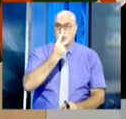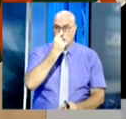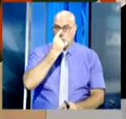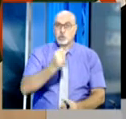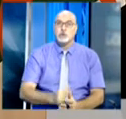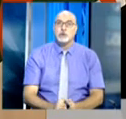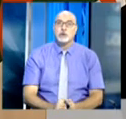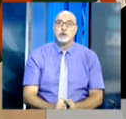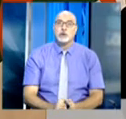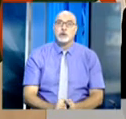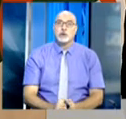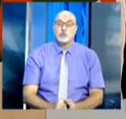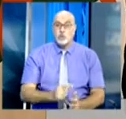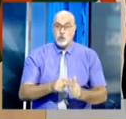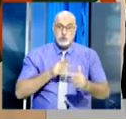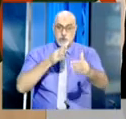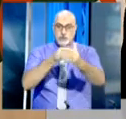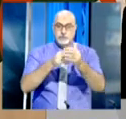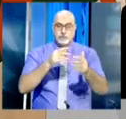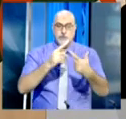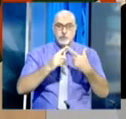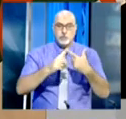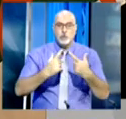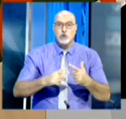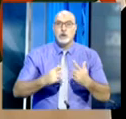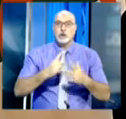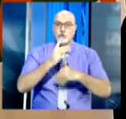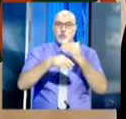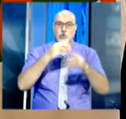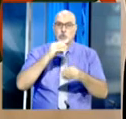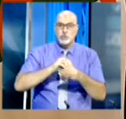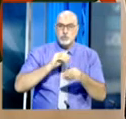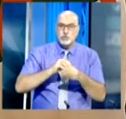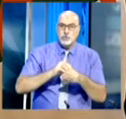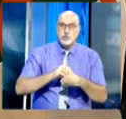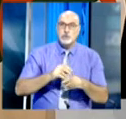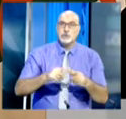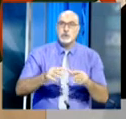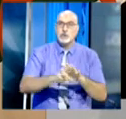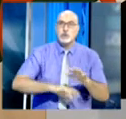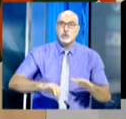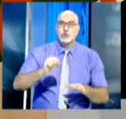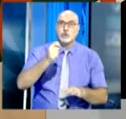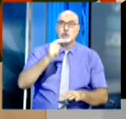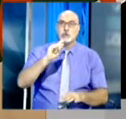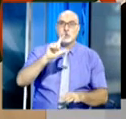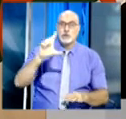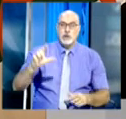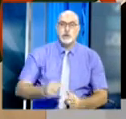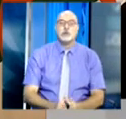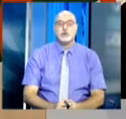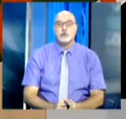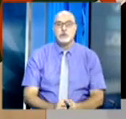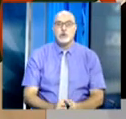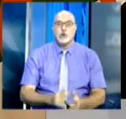لأنها تعمل على معالجة إشكالية التنمية الاقتصادية في الساحل كما نشيد أيضا بعديد